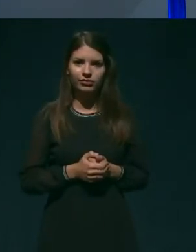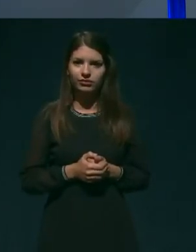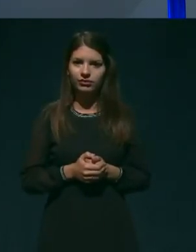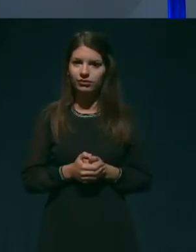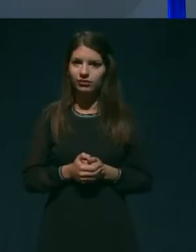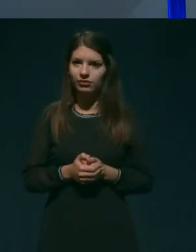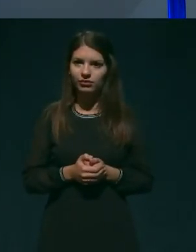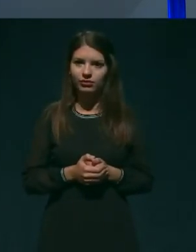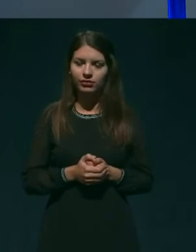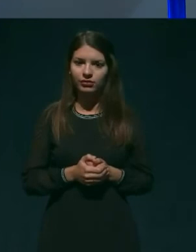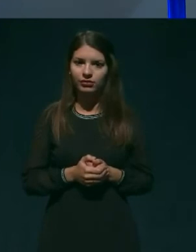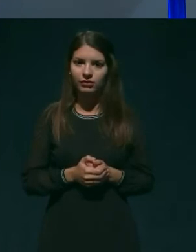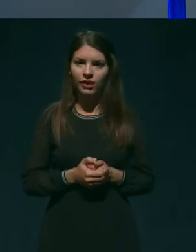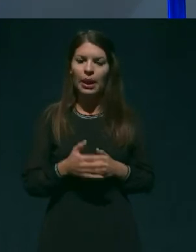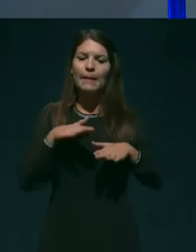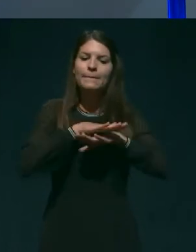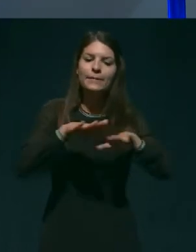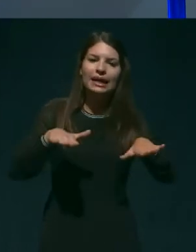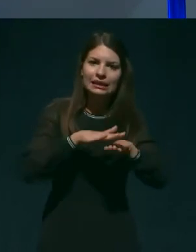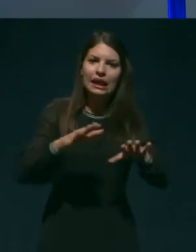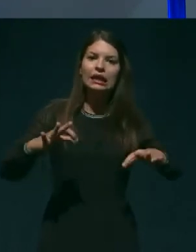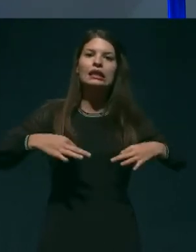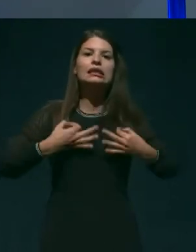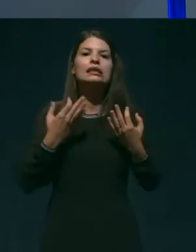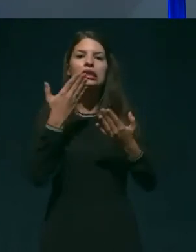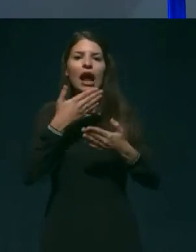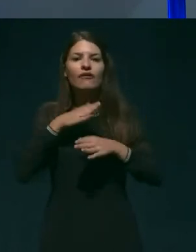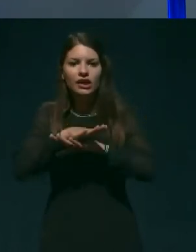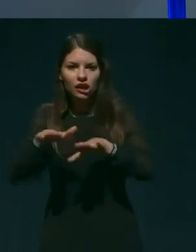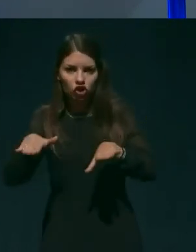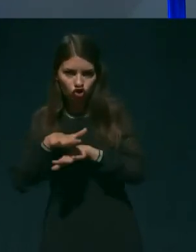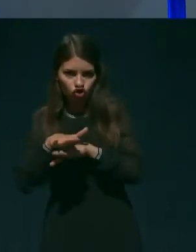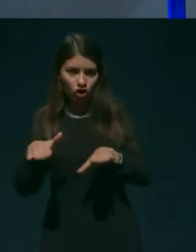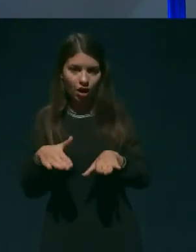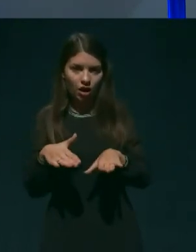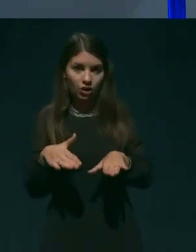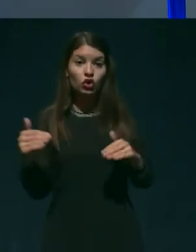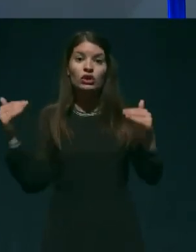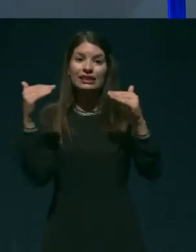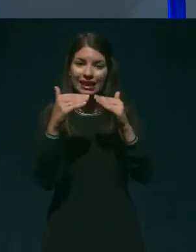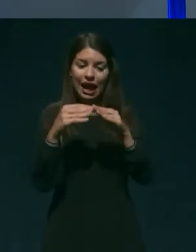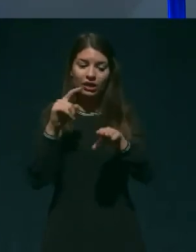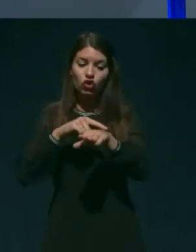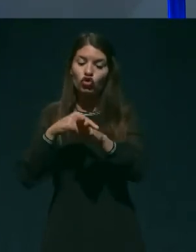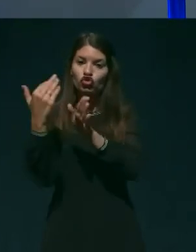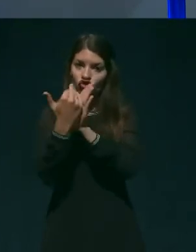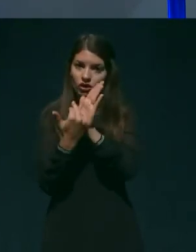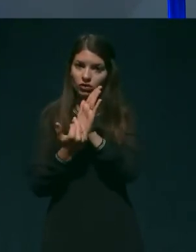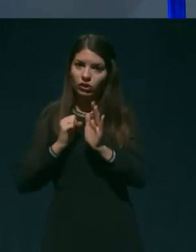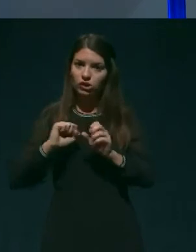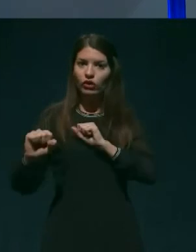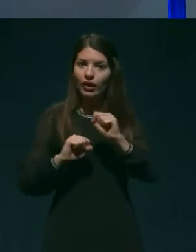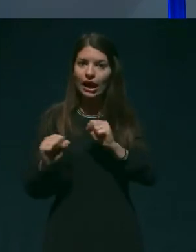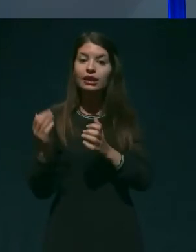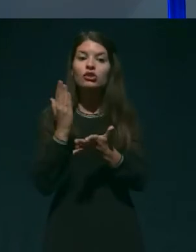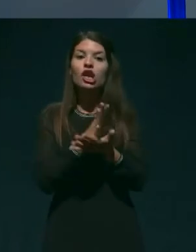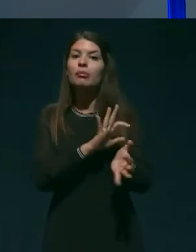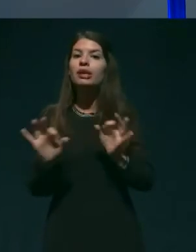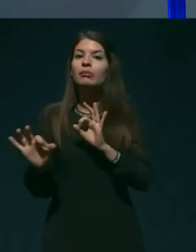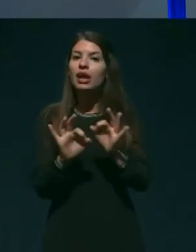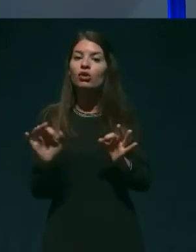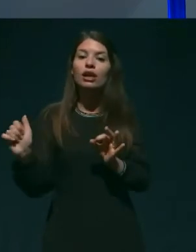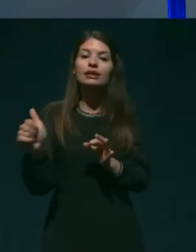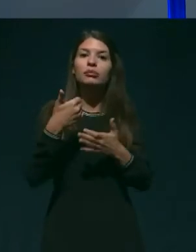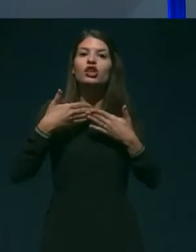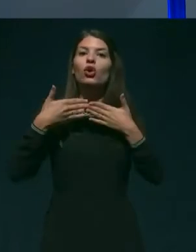Bazeni in zdravilišča so se skladno s časovnico vlade pripravljali na ponovno odprtje